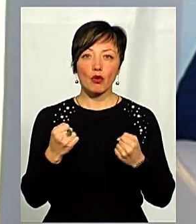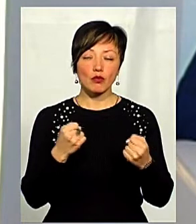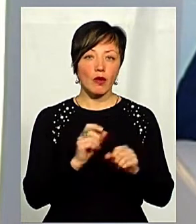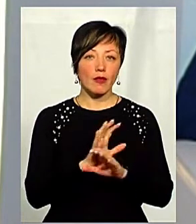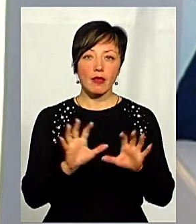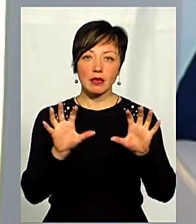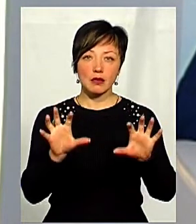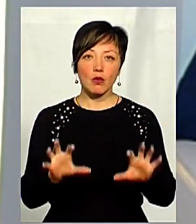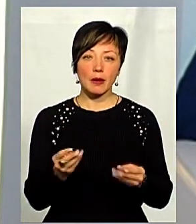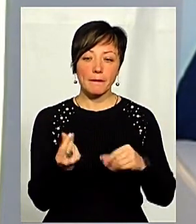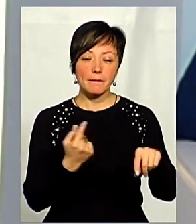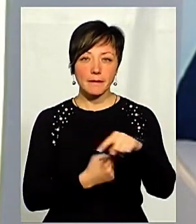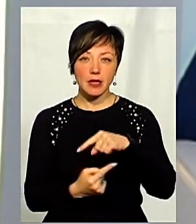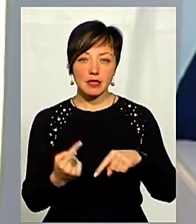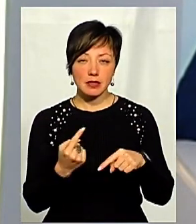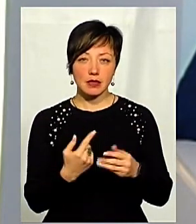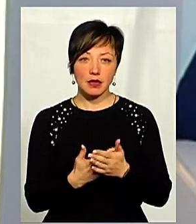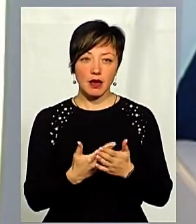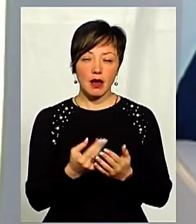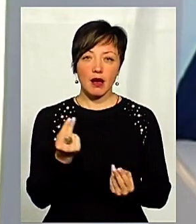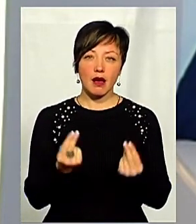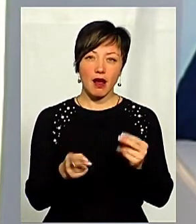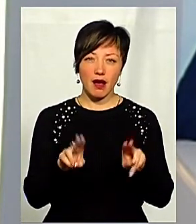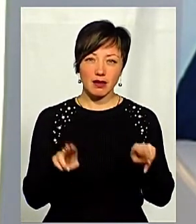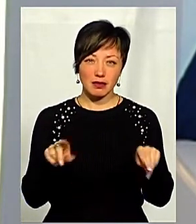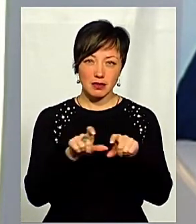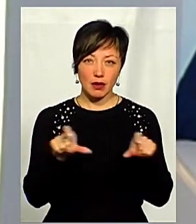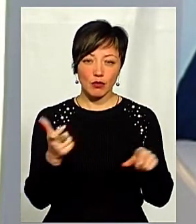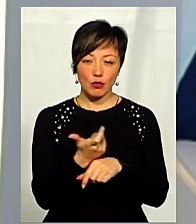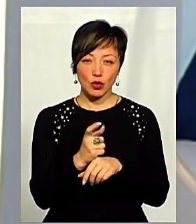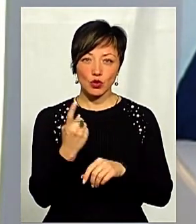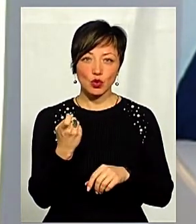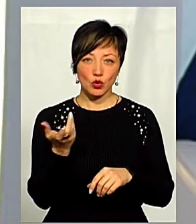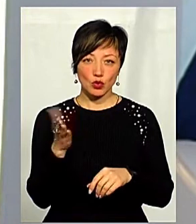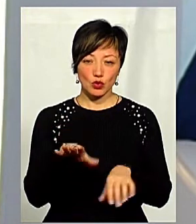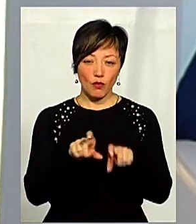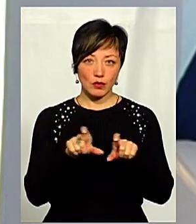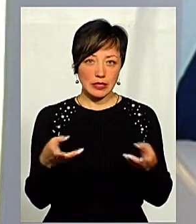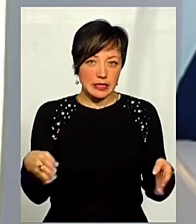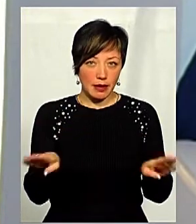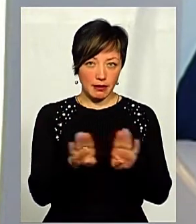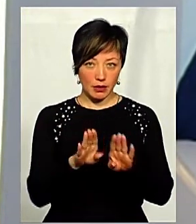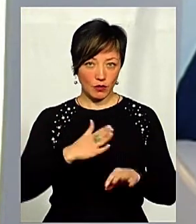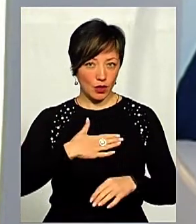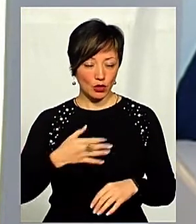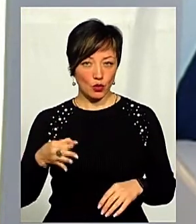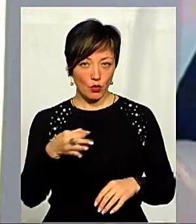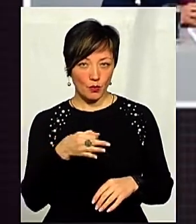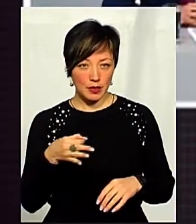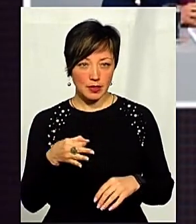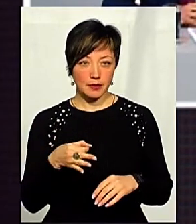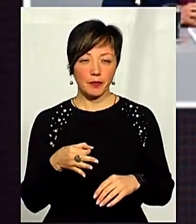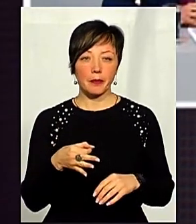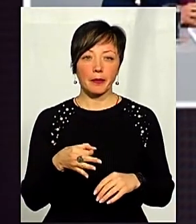нелегальним бізнесом, таким як нелегальні гральні заклади, яких було понад 100 закрите в нашій області за безпосередньою